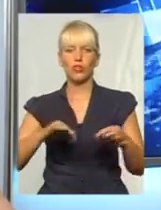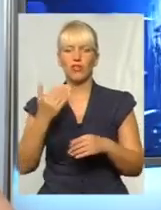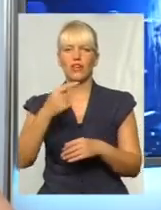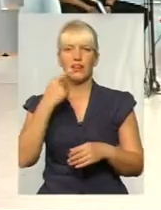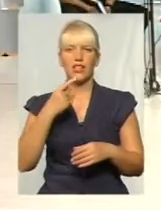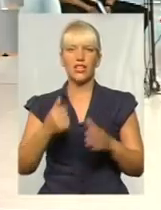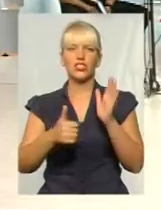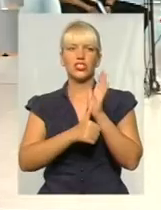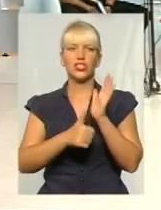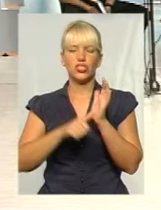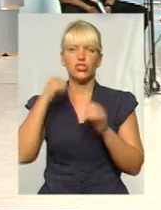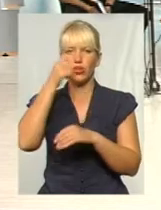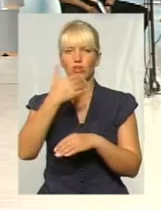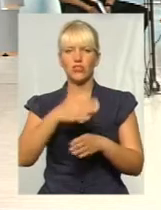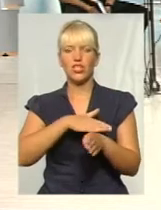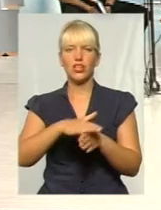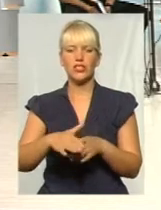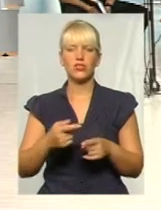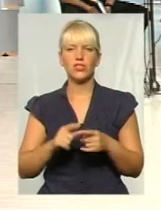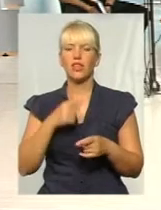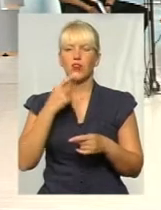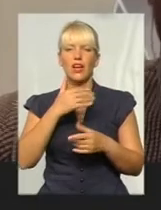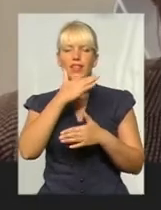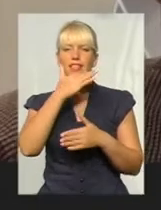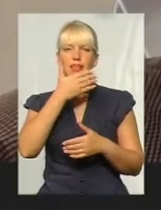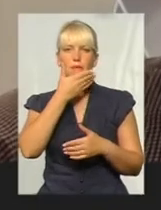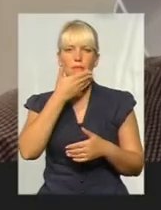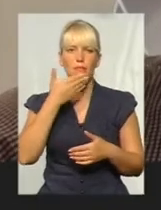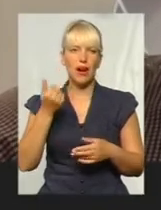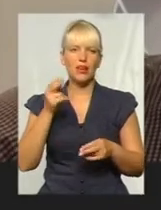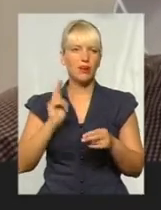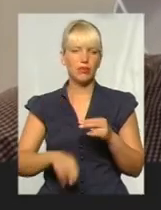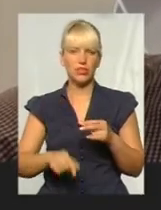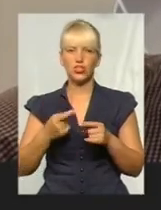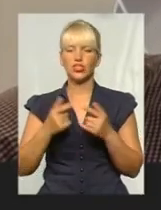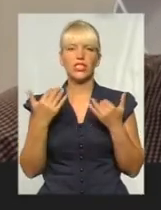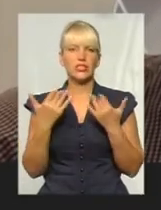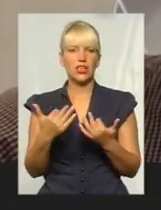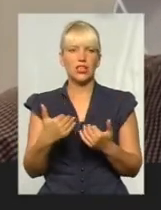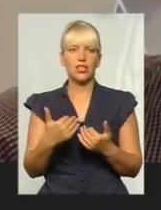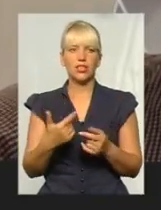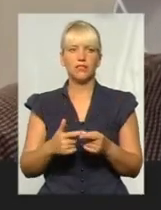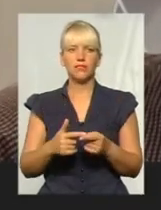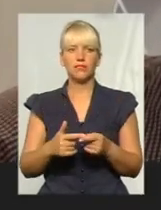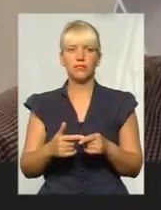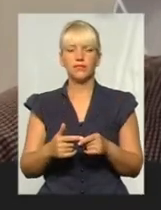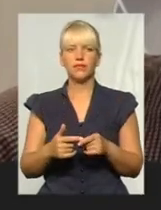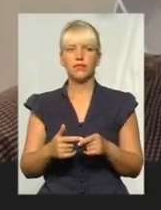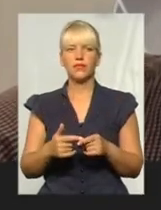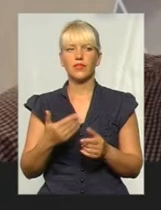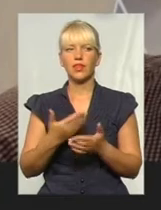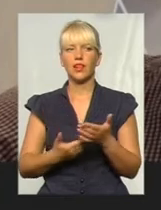років вже його реалізуєте. Скільки ще часу потрібно? Немає, ми ще вдосконалення, ми розповідаємо без часу, щоб ми вичинаємо,